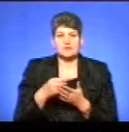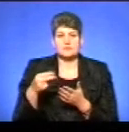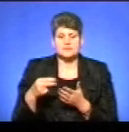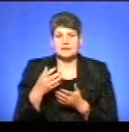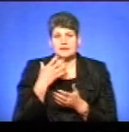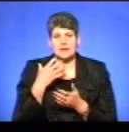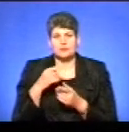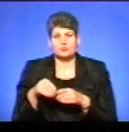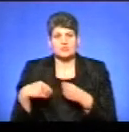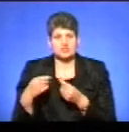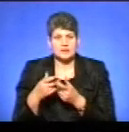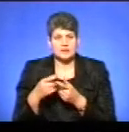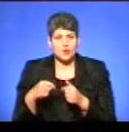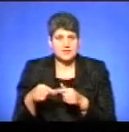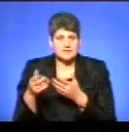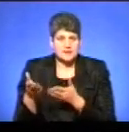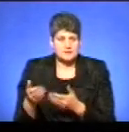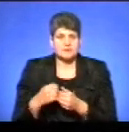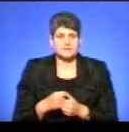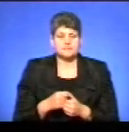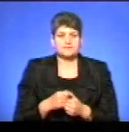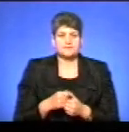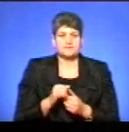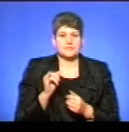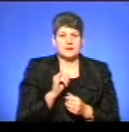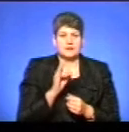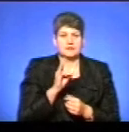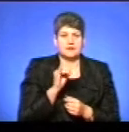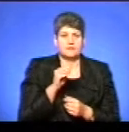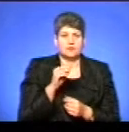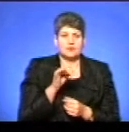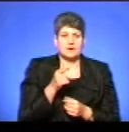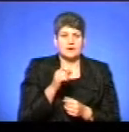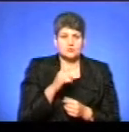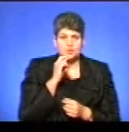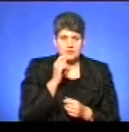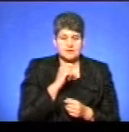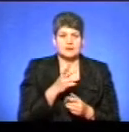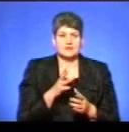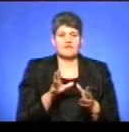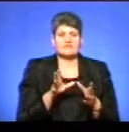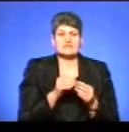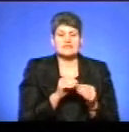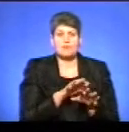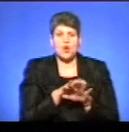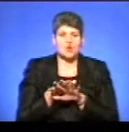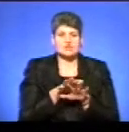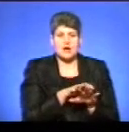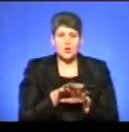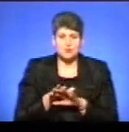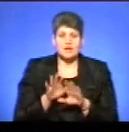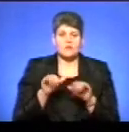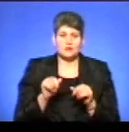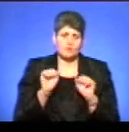теплопостачальна організація і НАК «Нафтогаз України». Буваються ті взаєморозрахунки, після цього ми